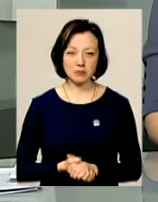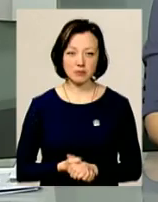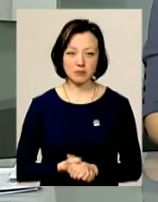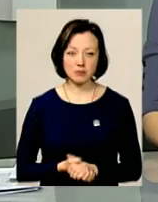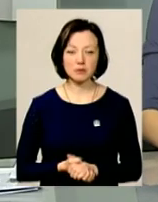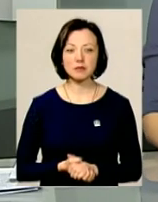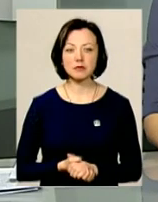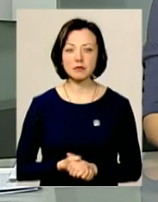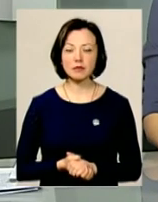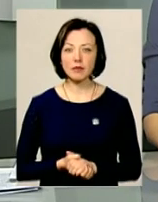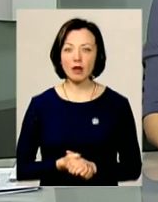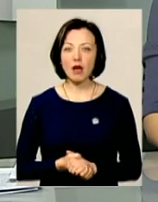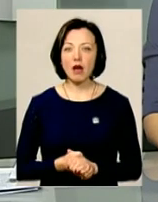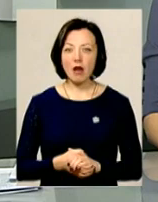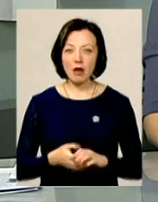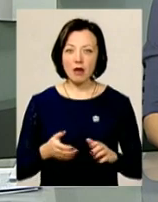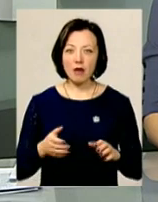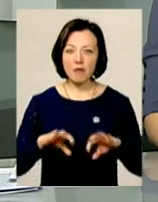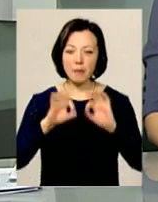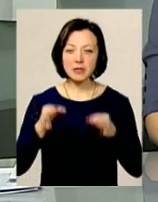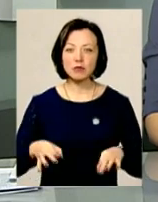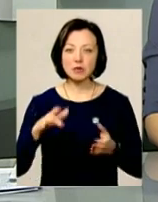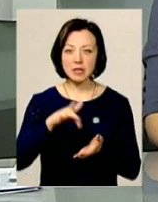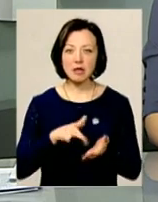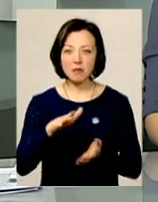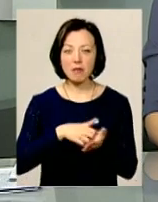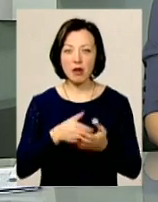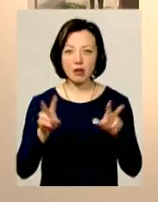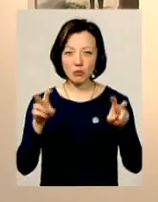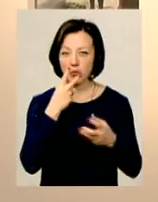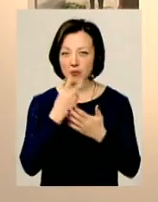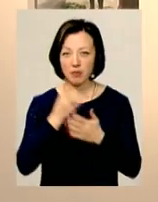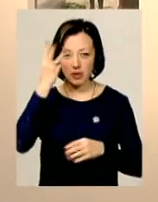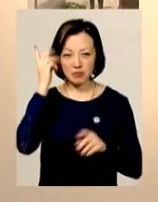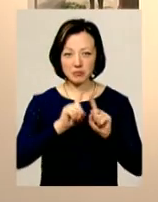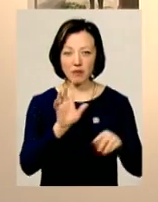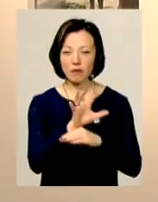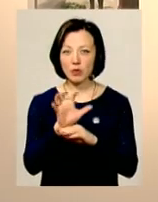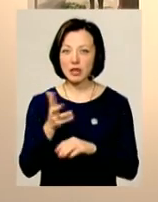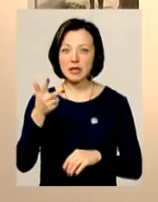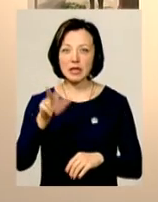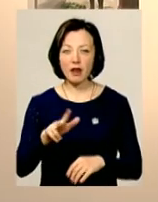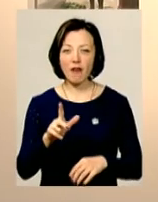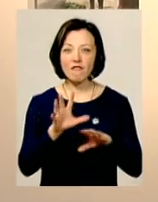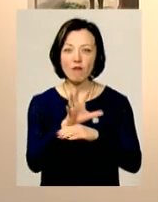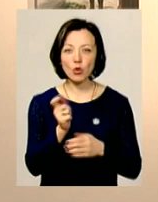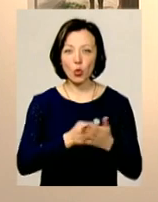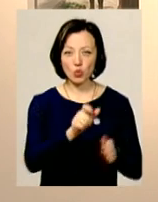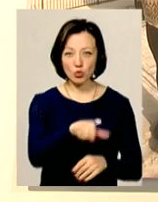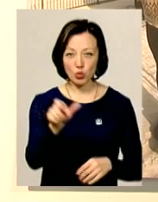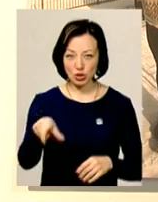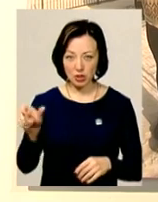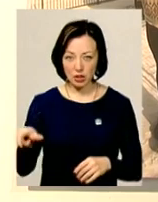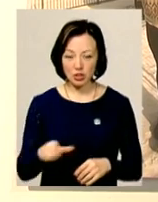У арт-центрі «Масло» нині представлять знайомих Хмельницький у незвичних ракурсах. Зробляться у світлинах три фотохудожники – Олексій